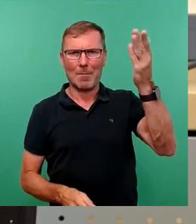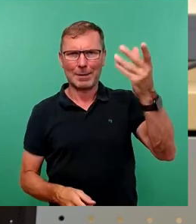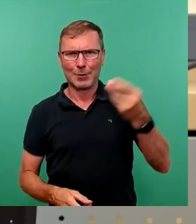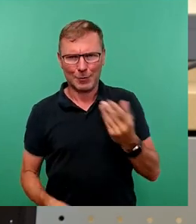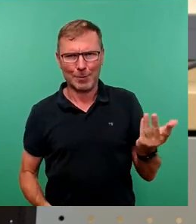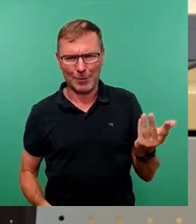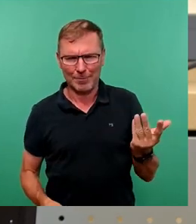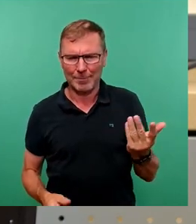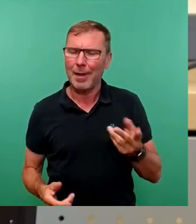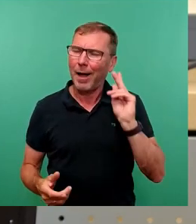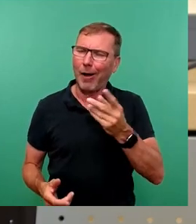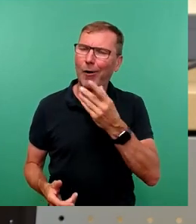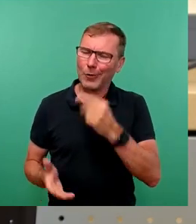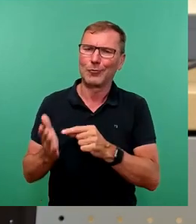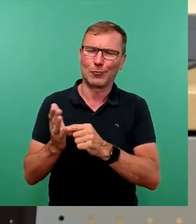Erkenntnis.